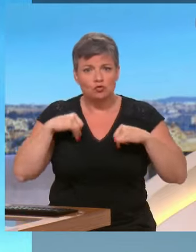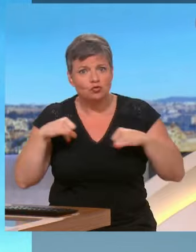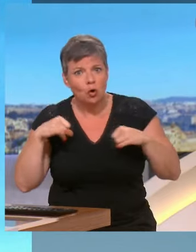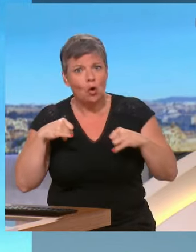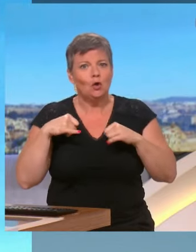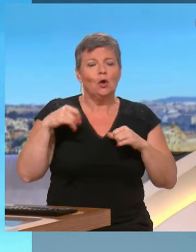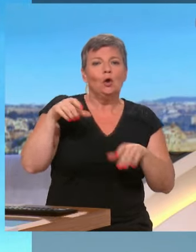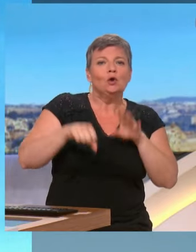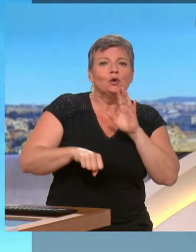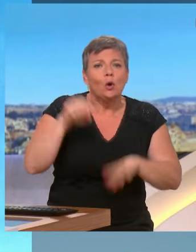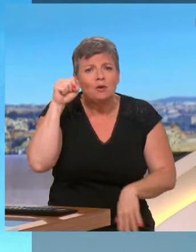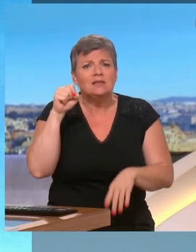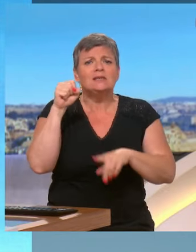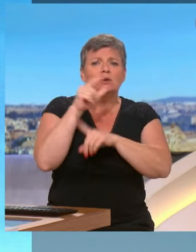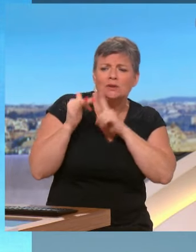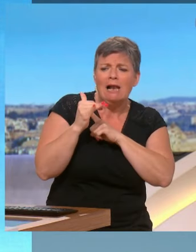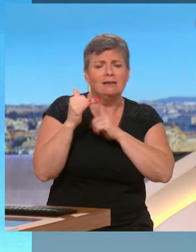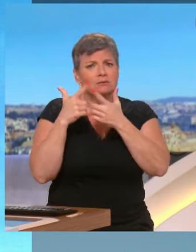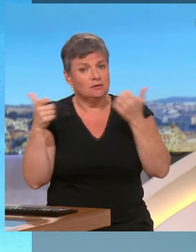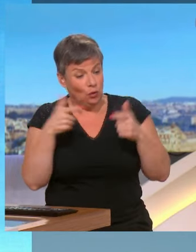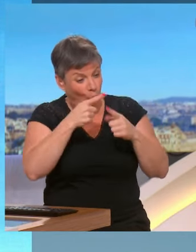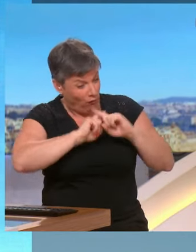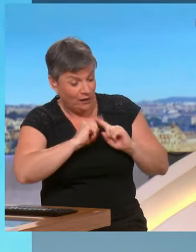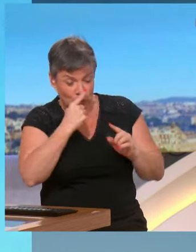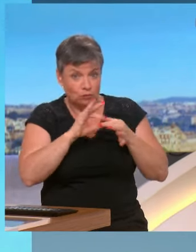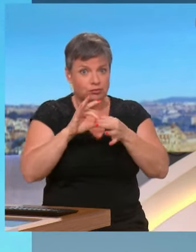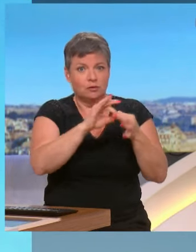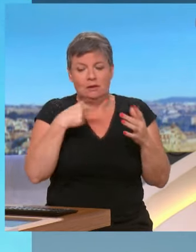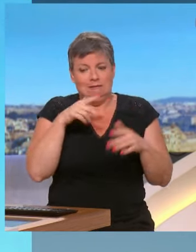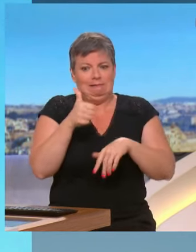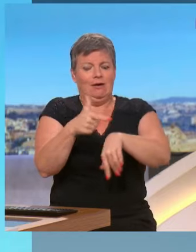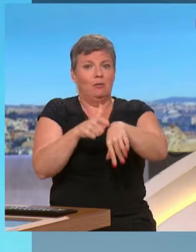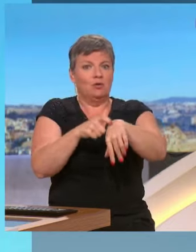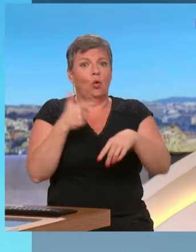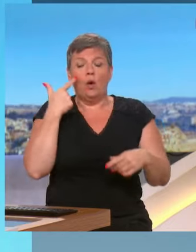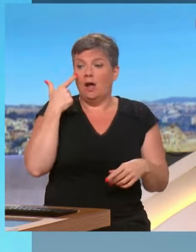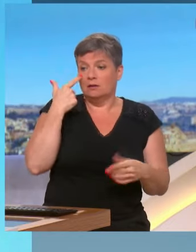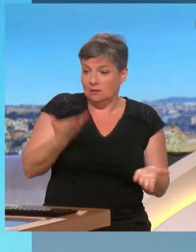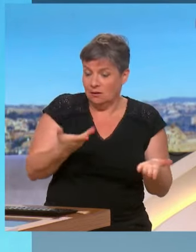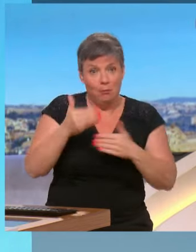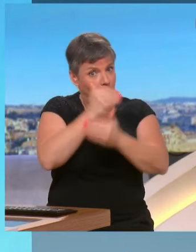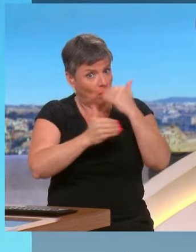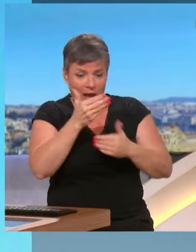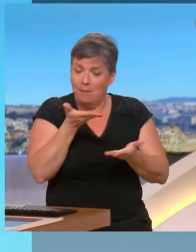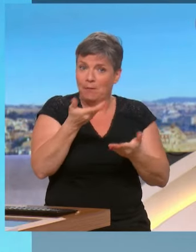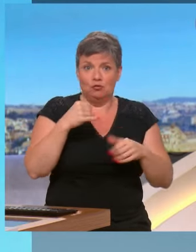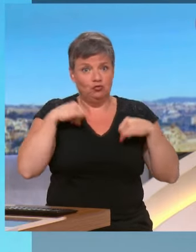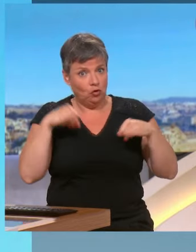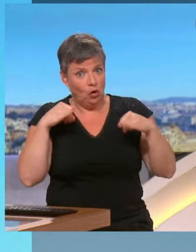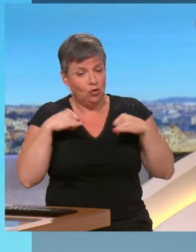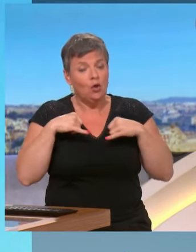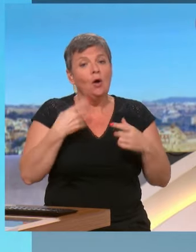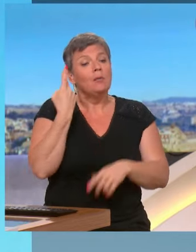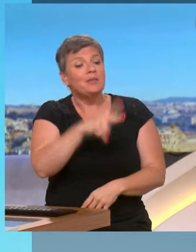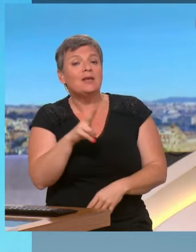reste quelques secondes. Est-ce que vous êtes encore convaincus qu'il y aura une liste possible ? – Regardez, M. Wittenberg, c'est le programme des jeunes de la